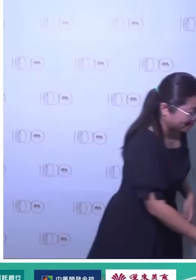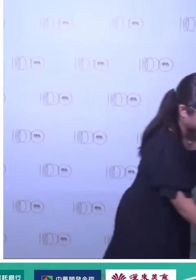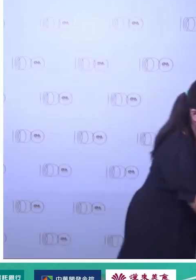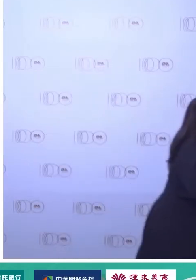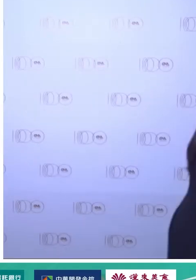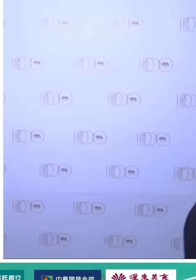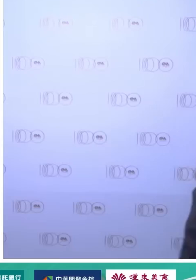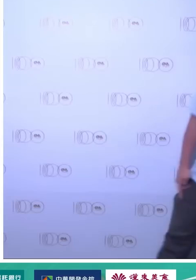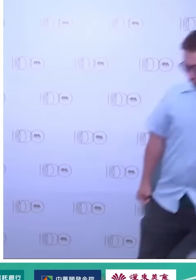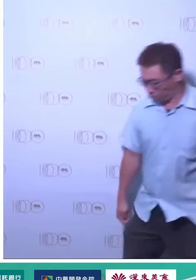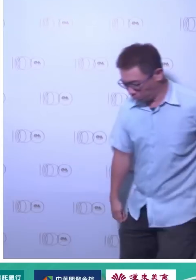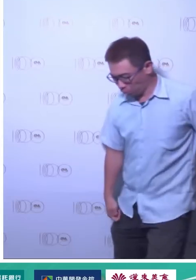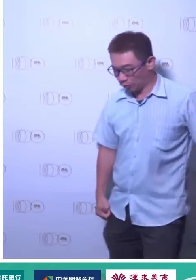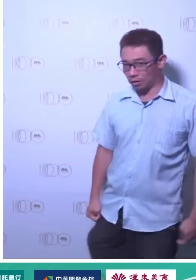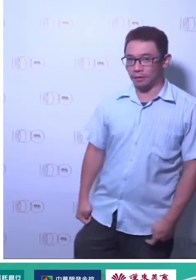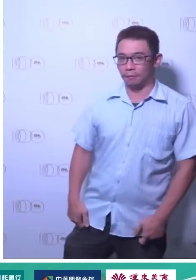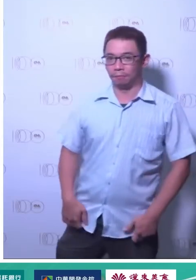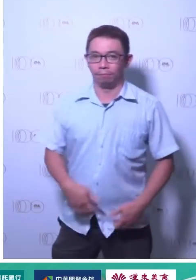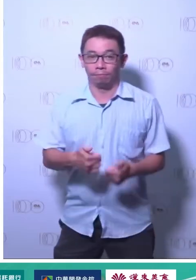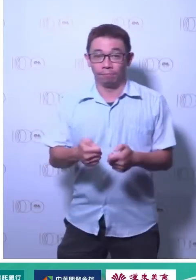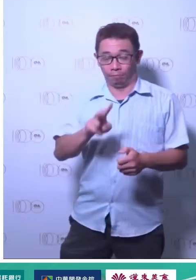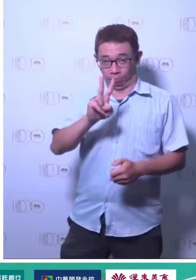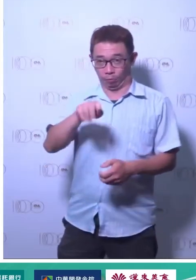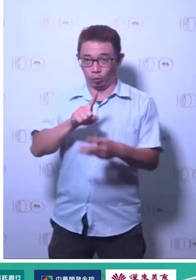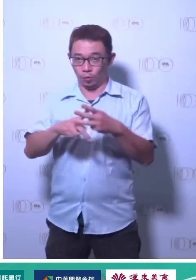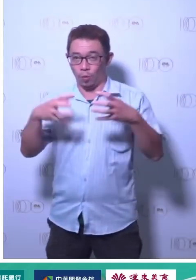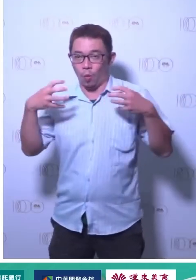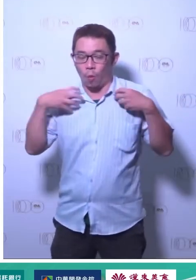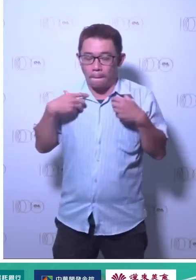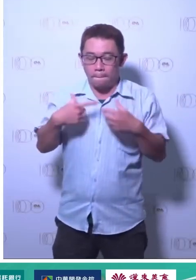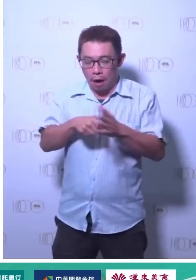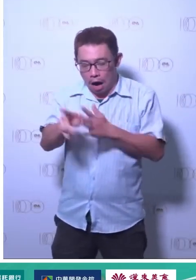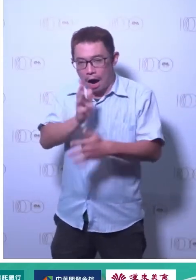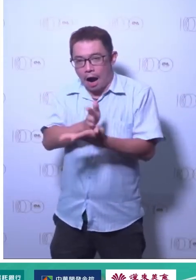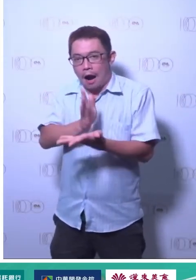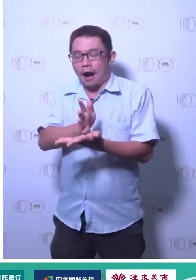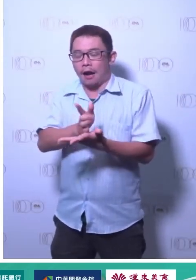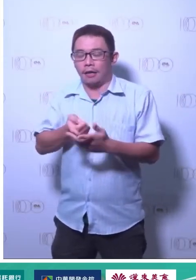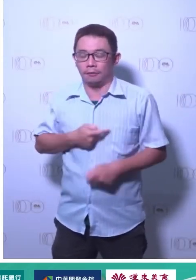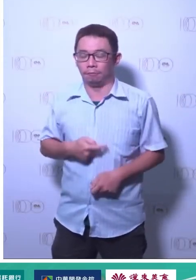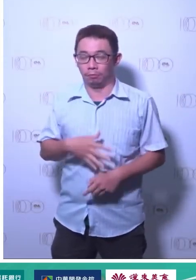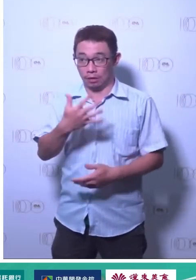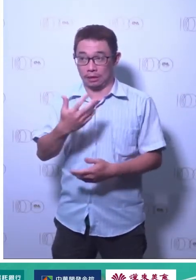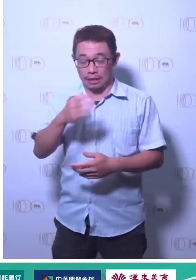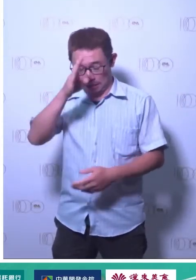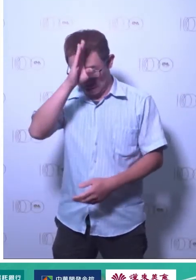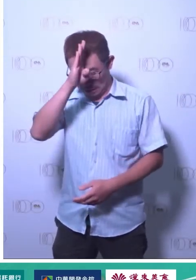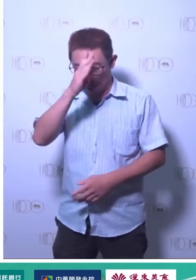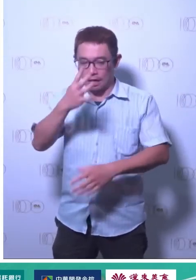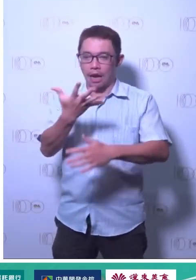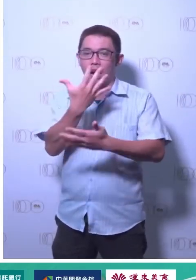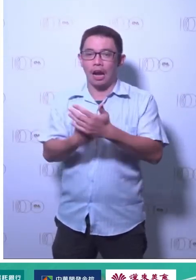的地球你会发现最近也很热所以这个就是我们现在整体的一个脉络好那我引言就到这谢谢